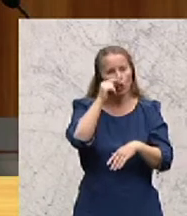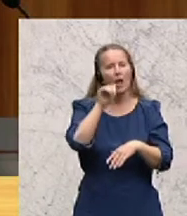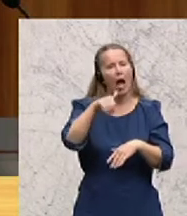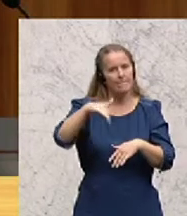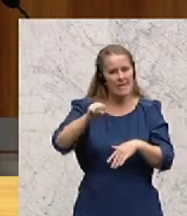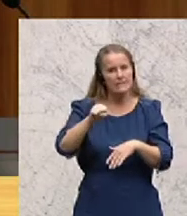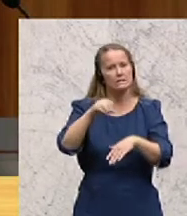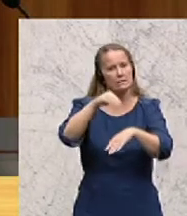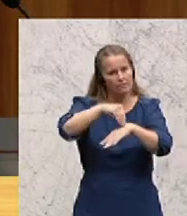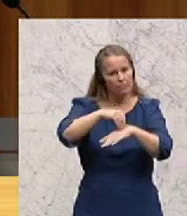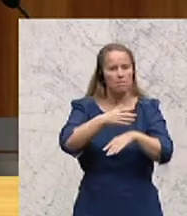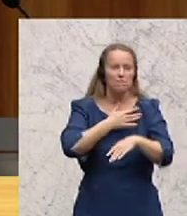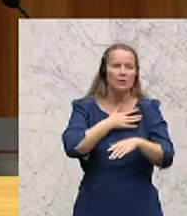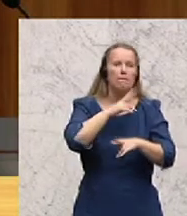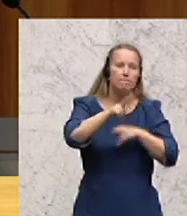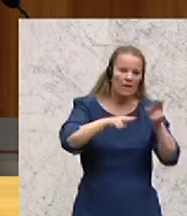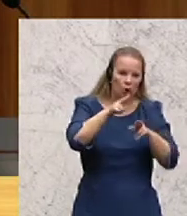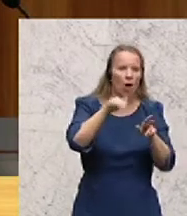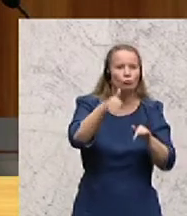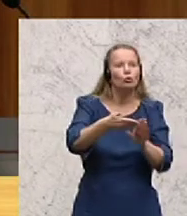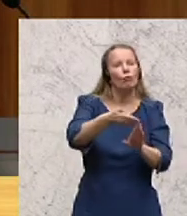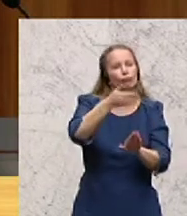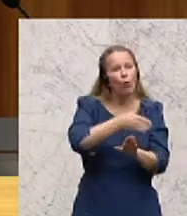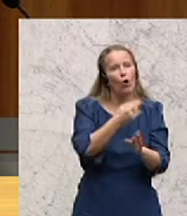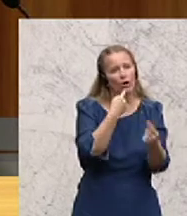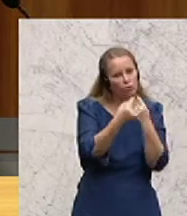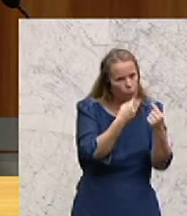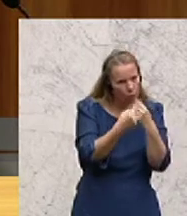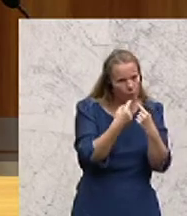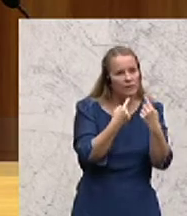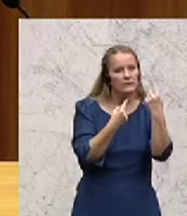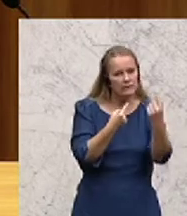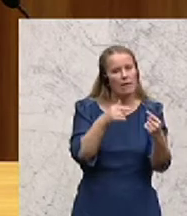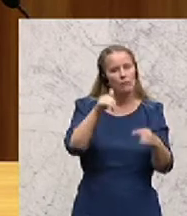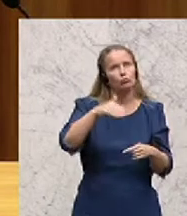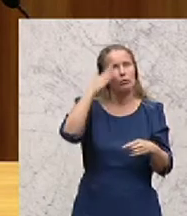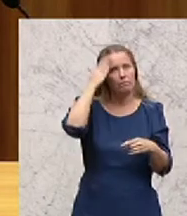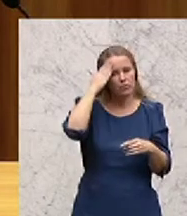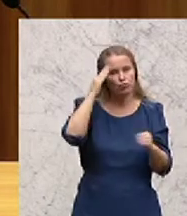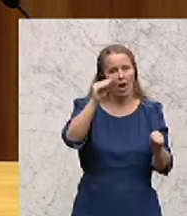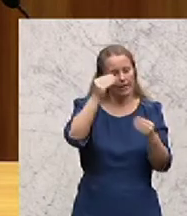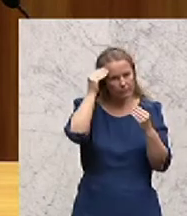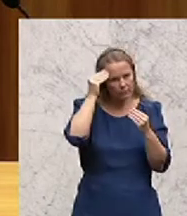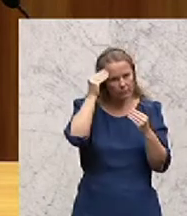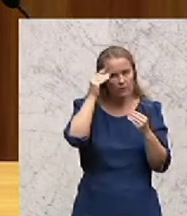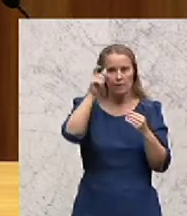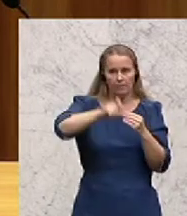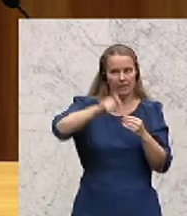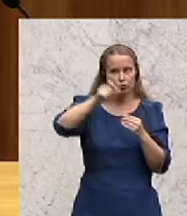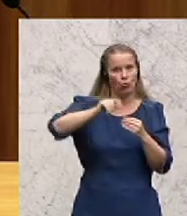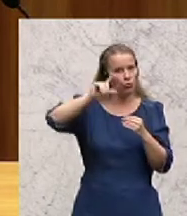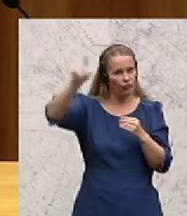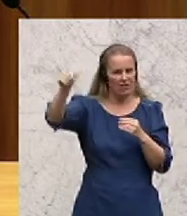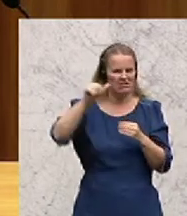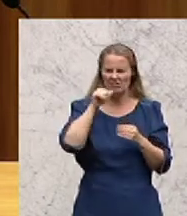müssen mit Ihrem Betreuer unserer Ansicht nach vorher gesprochen haben, und der oder die muss auch Bescheid wissen, dass die Person weg ist. Das ist